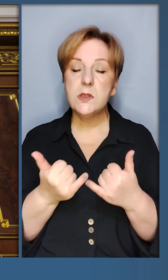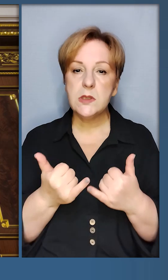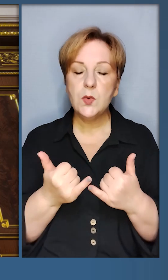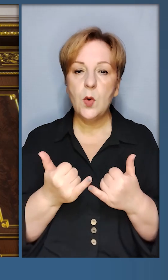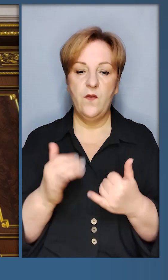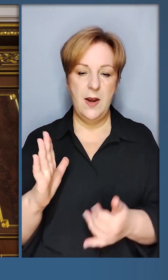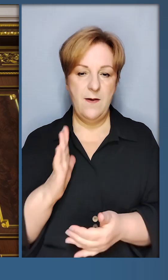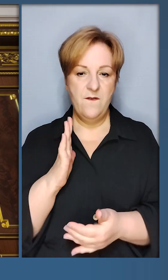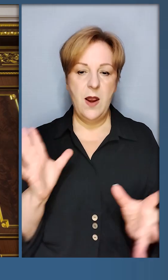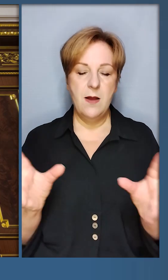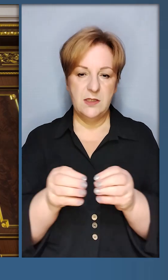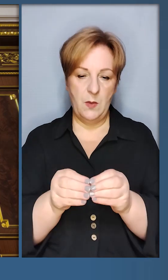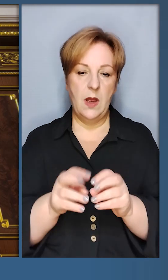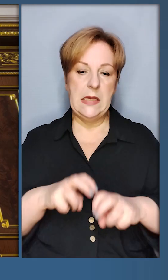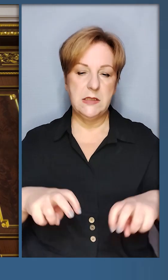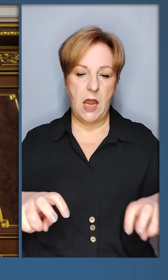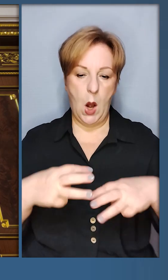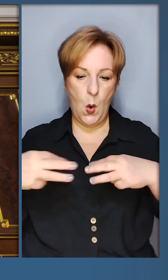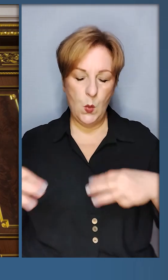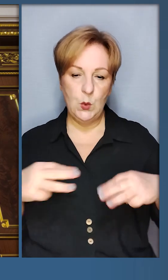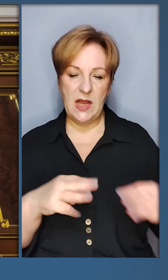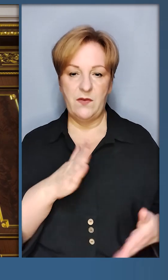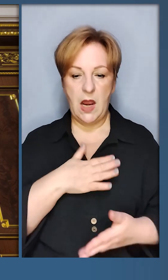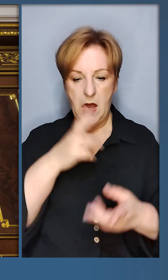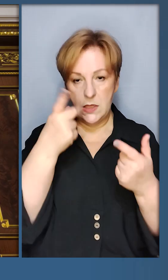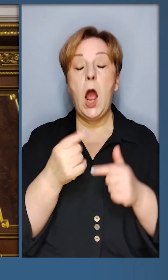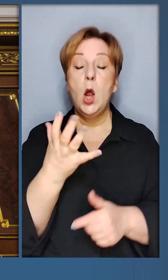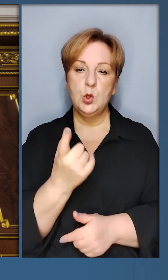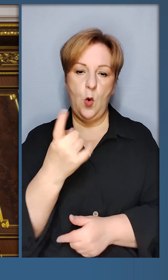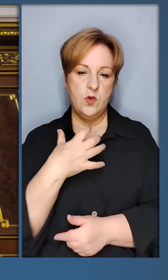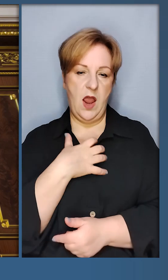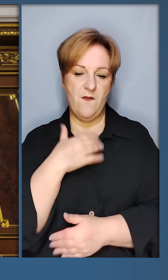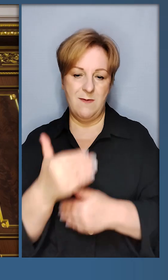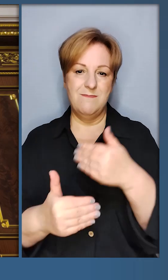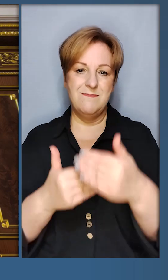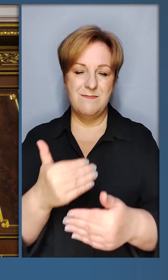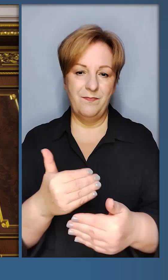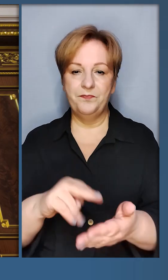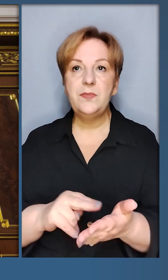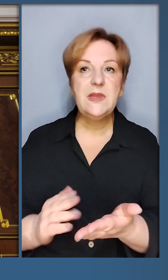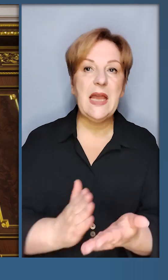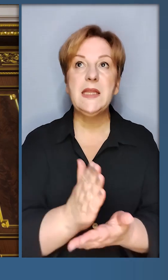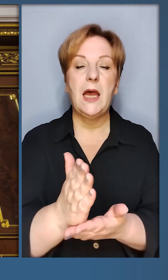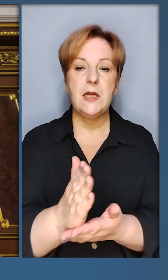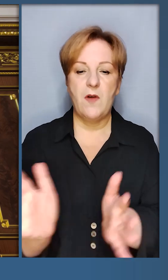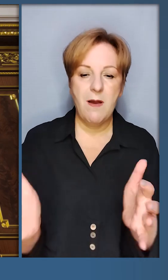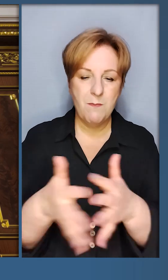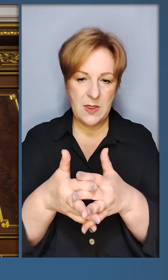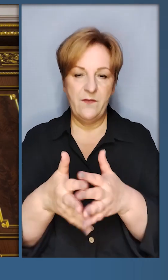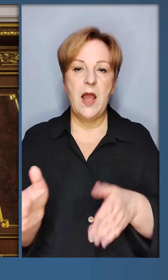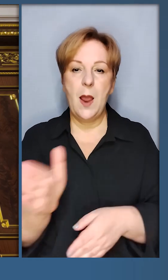Сьогодні відбулось спільне засідання урядів наших держав. Це ще один вагомий крок до стратегічного